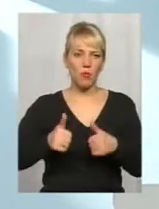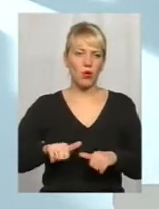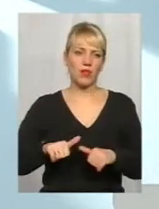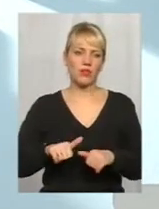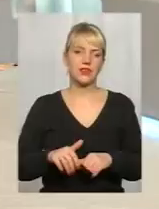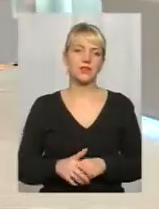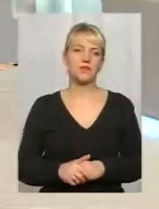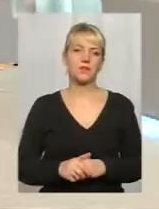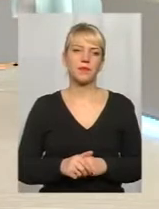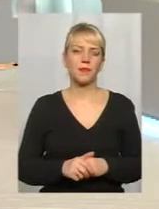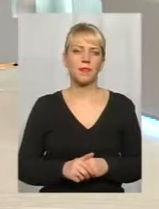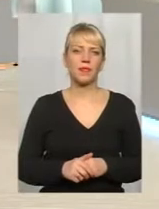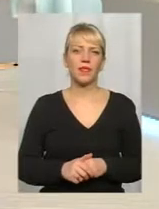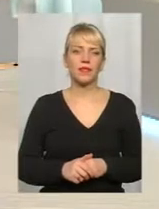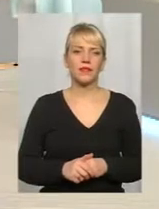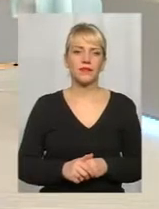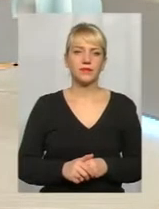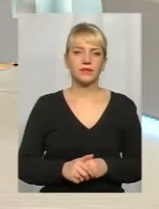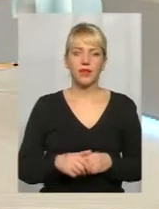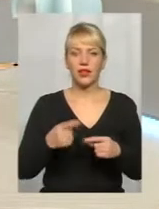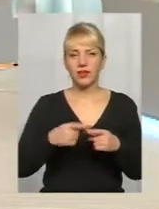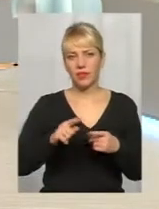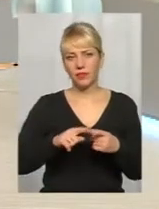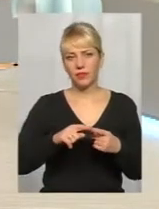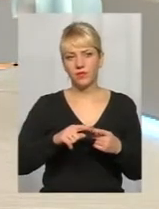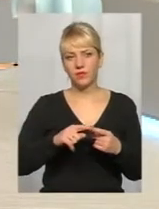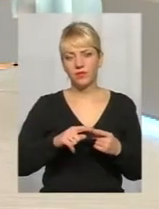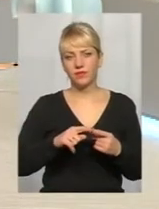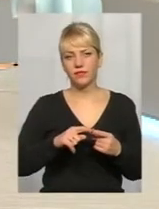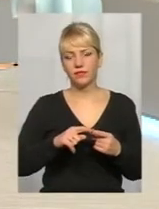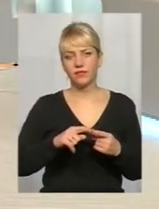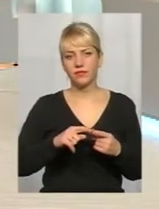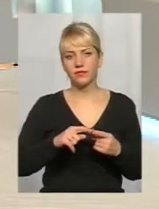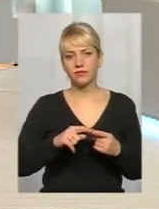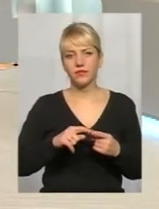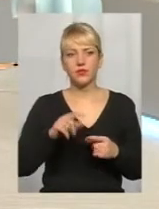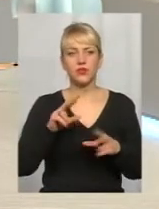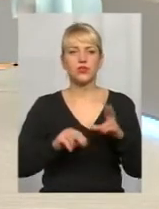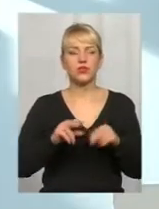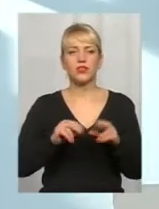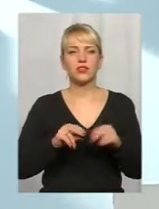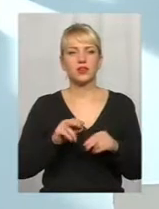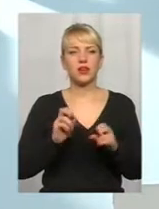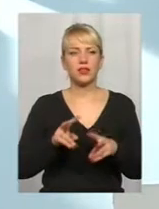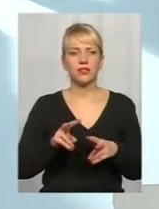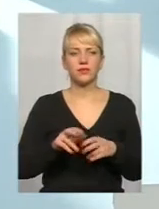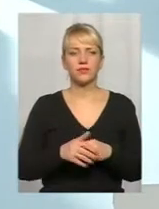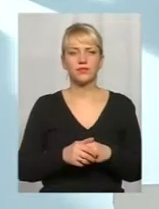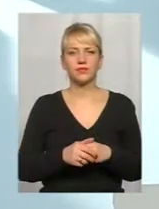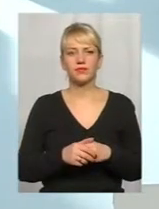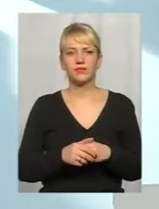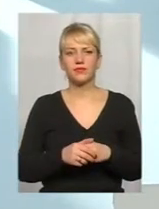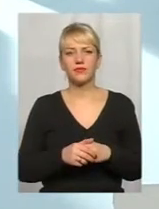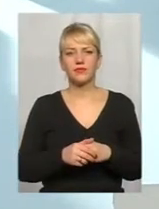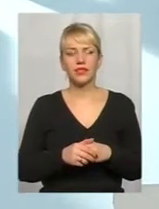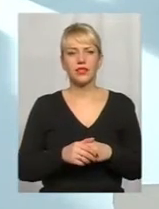ходу вот этой всей истории, він по большей части, простите меня ради Бога, уважаємо ехмельничанки, і сформувався із